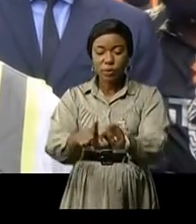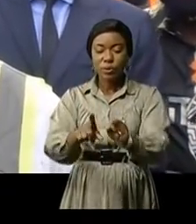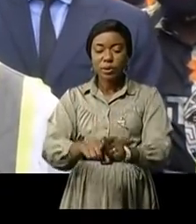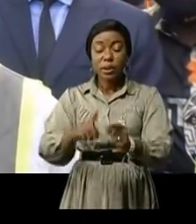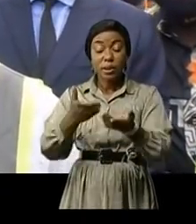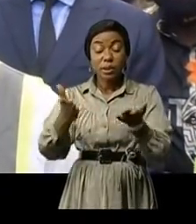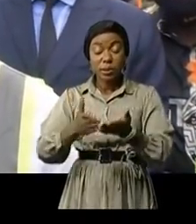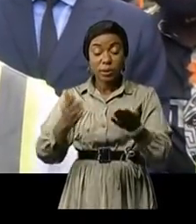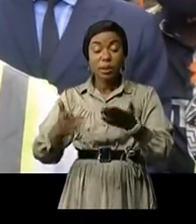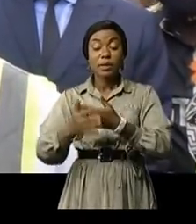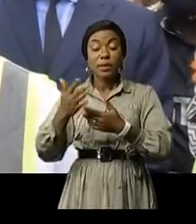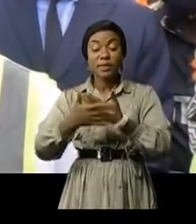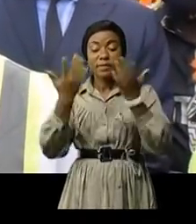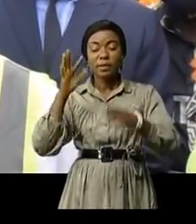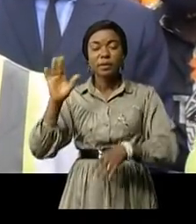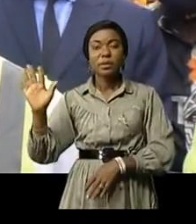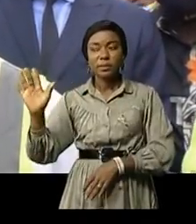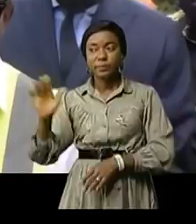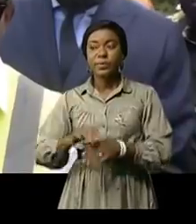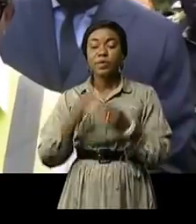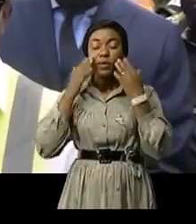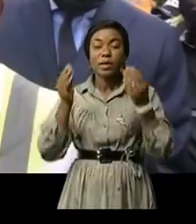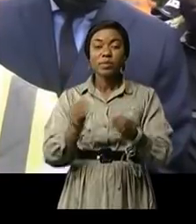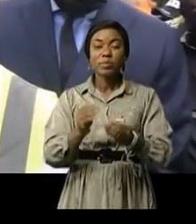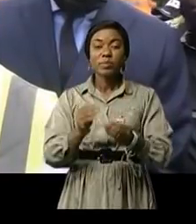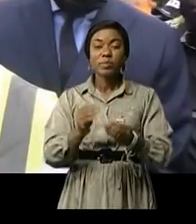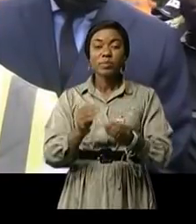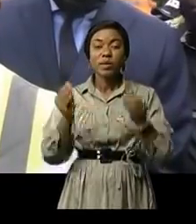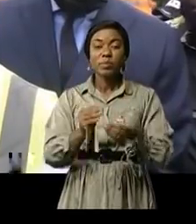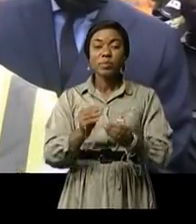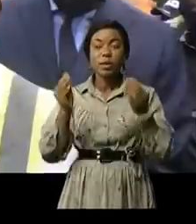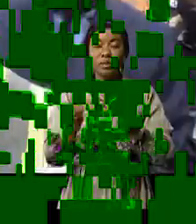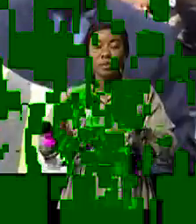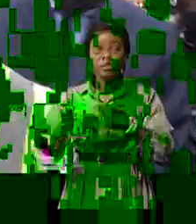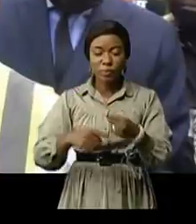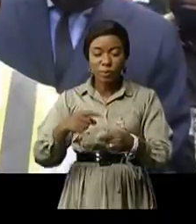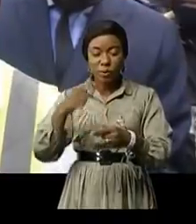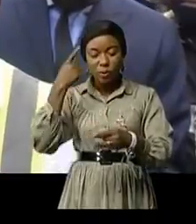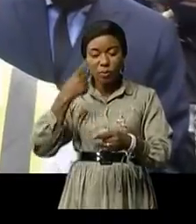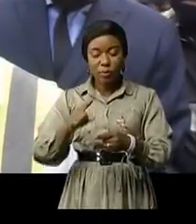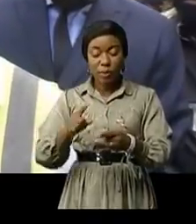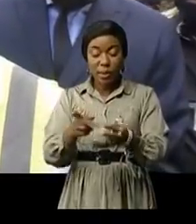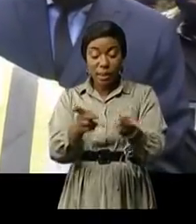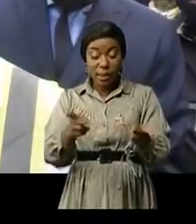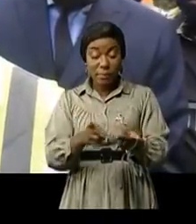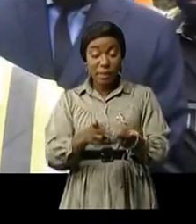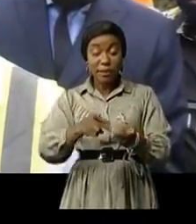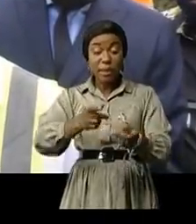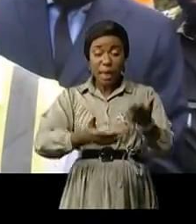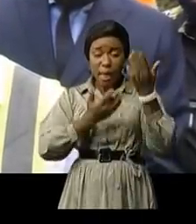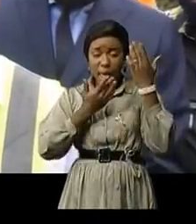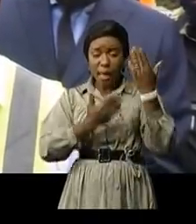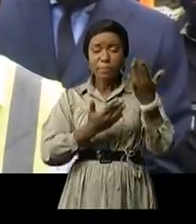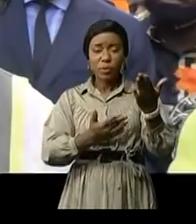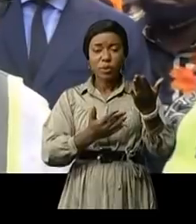des Kondolais en général, particulièrement dans la circulation. Si jamais on peut multiplier les axes secondaires, ça devrait aussi désengoncer